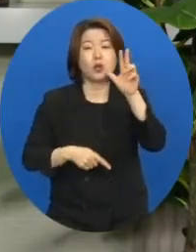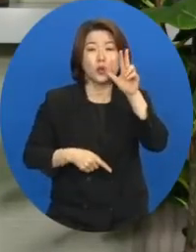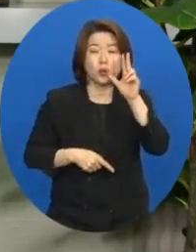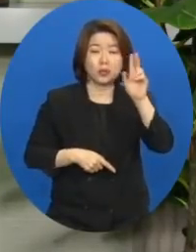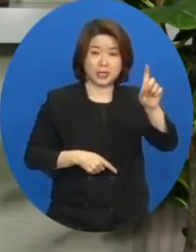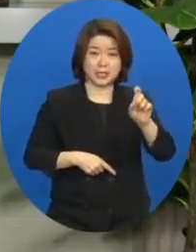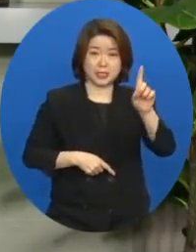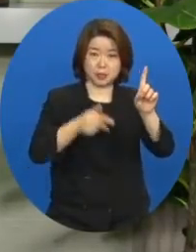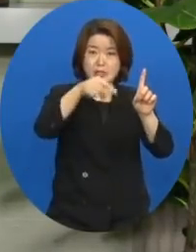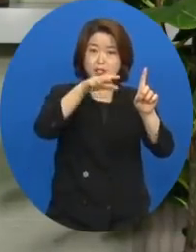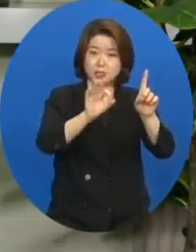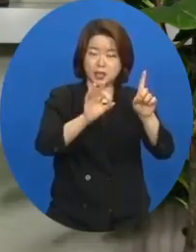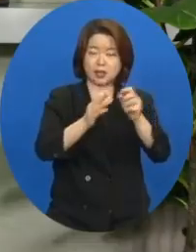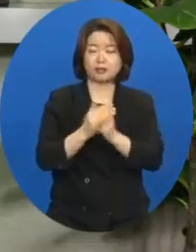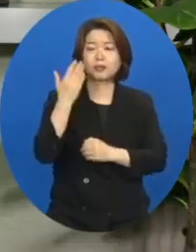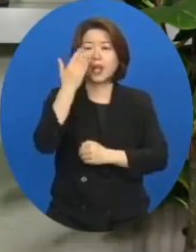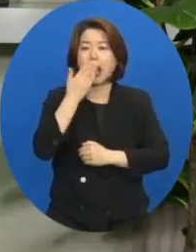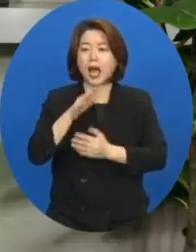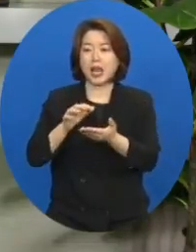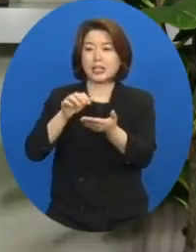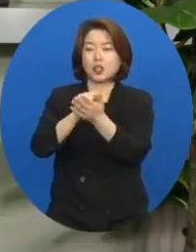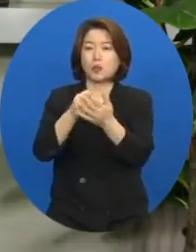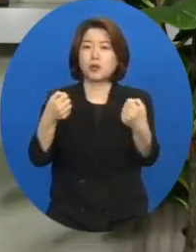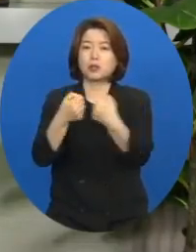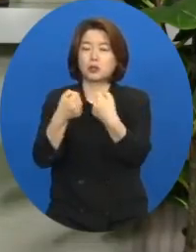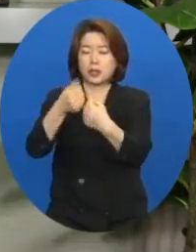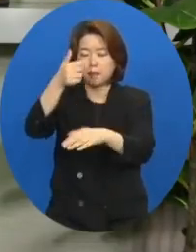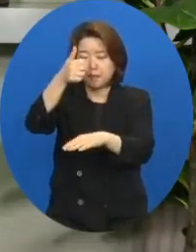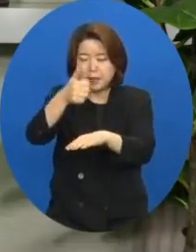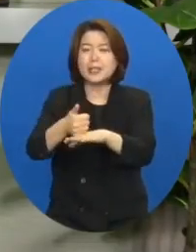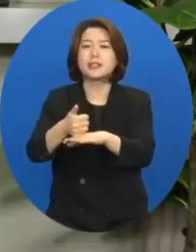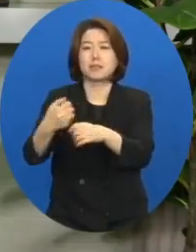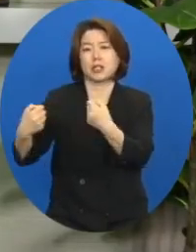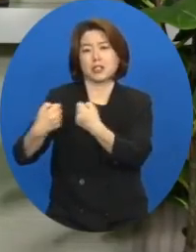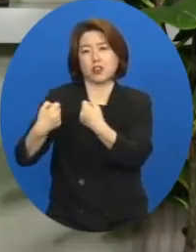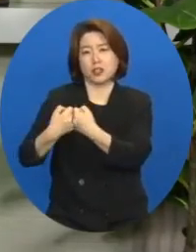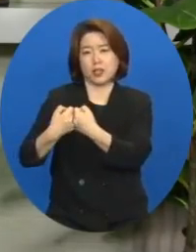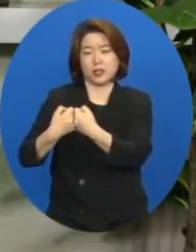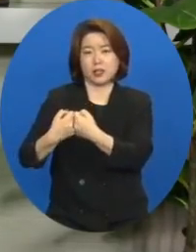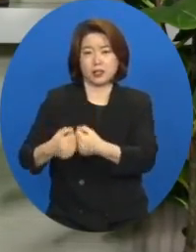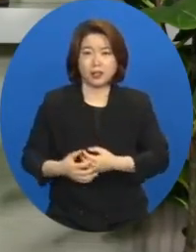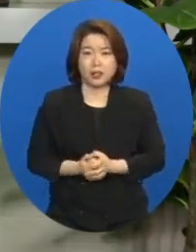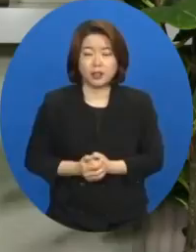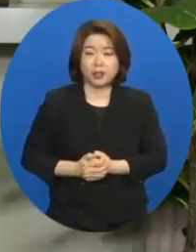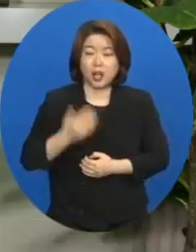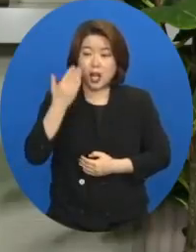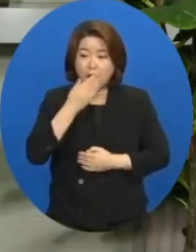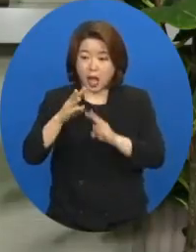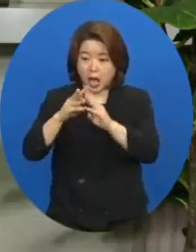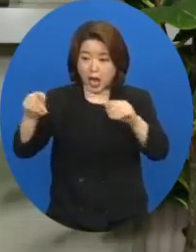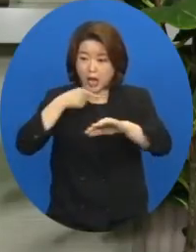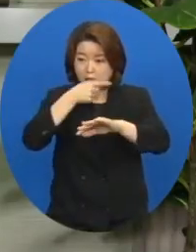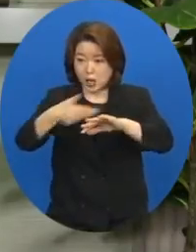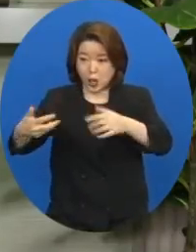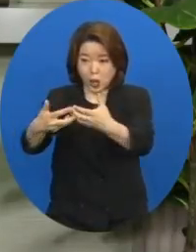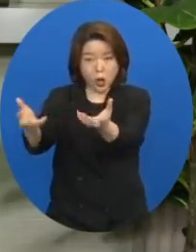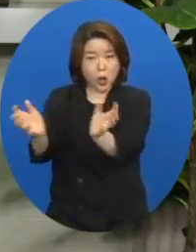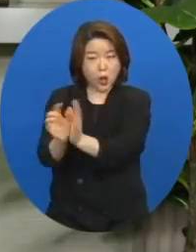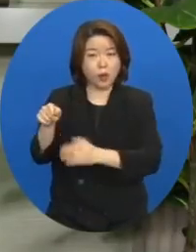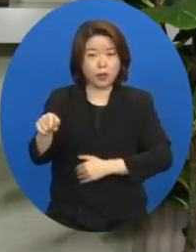가나안 정복 전쟁의 마지막 전투입니다. 사실 가나안 족속으로서는